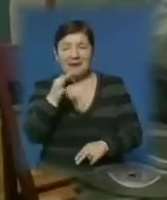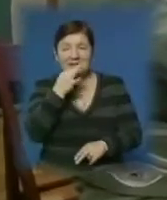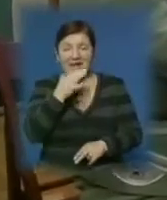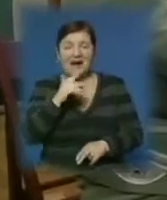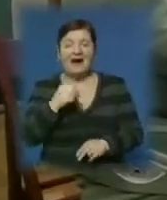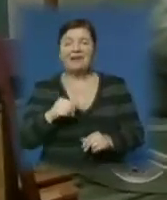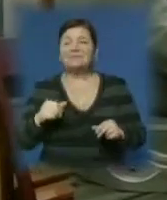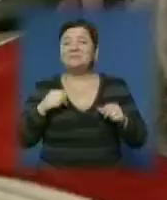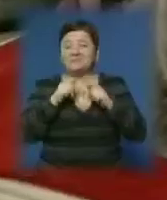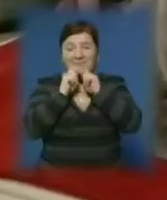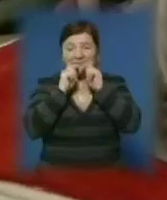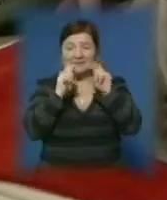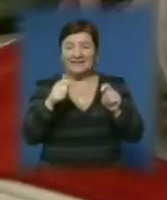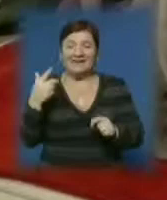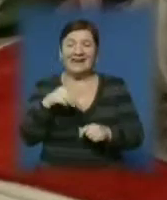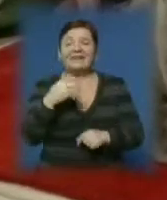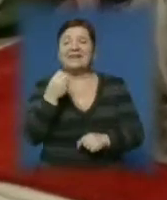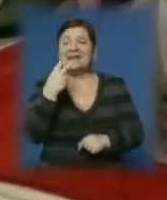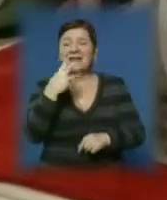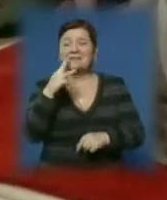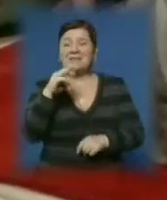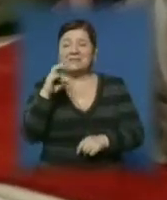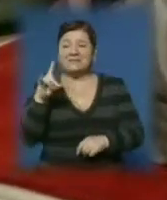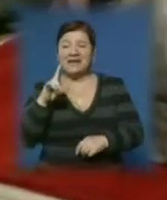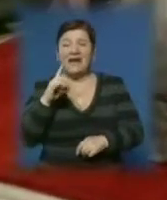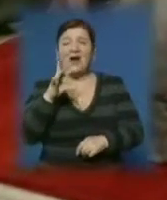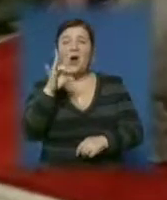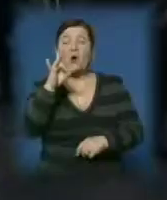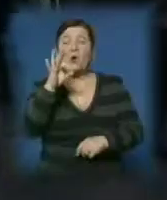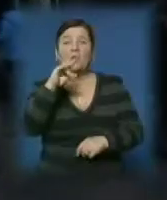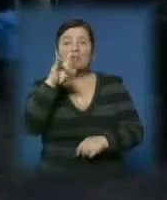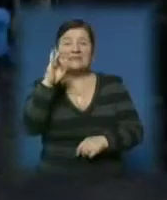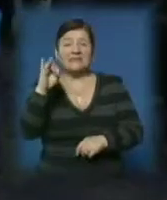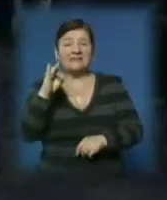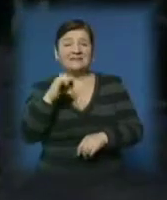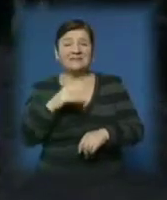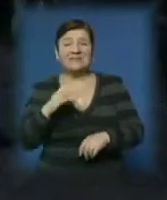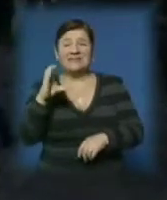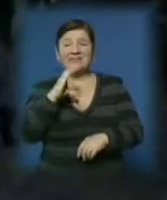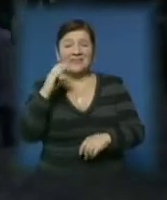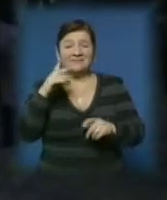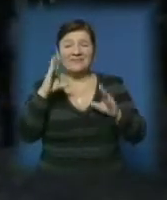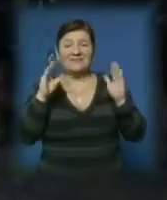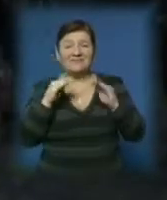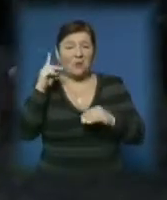нагороду гран-при конкурсу «Міскіст-2013» виборола киця Розі – породи шотландська весловуха.